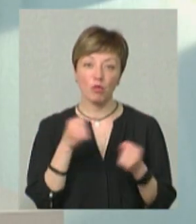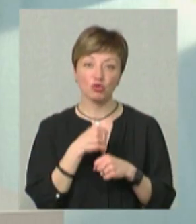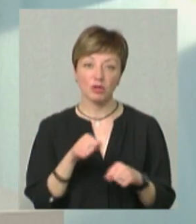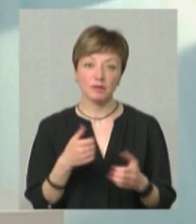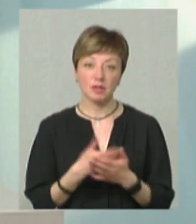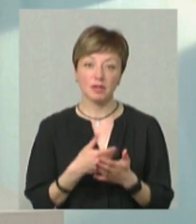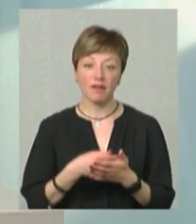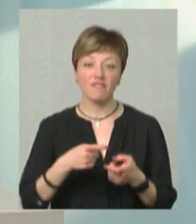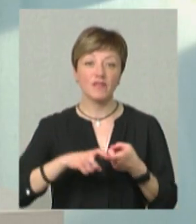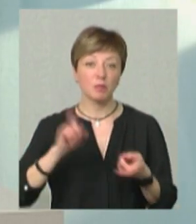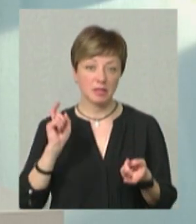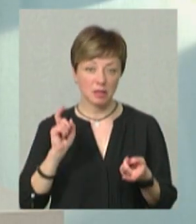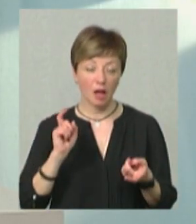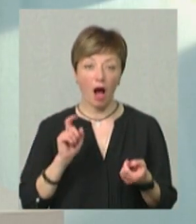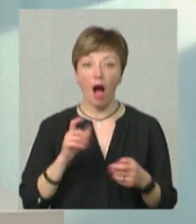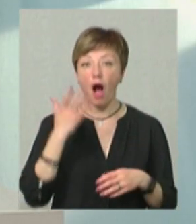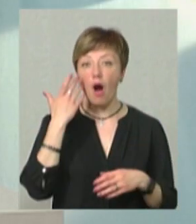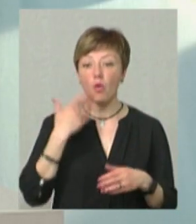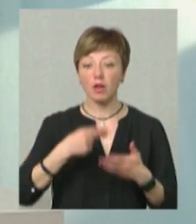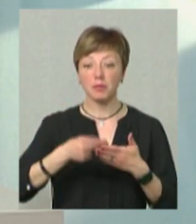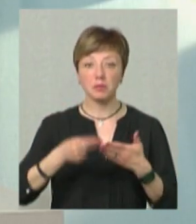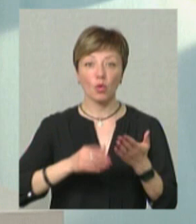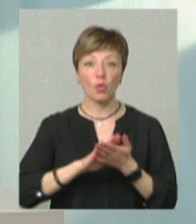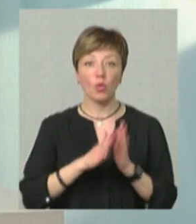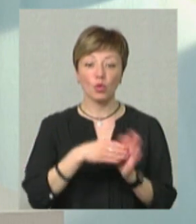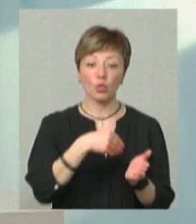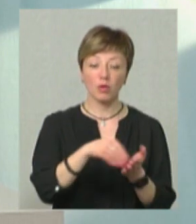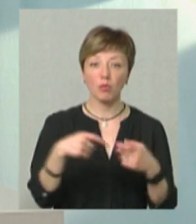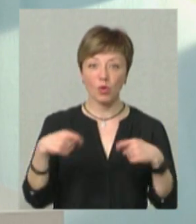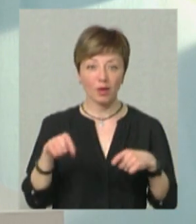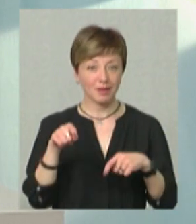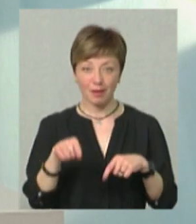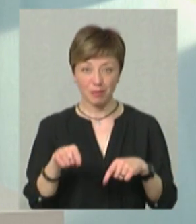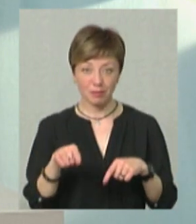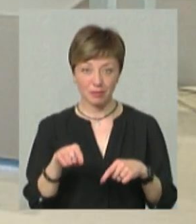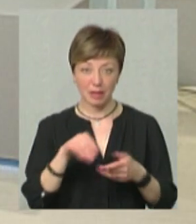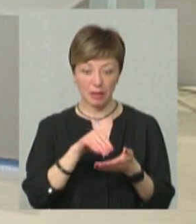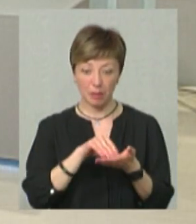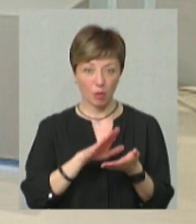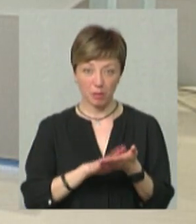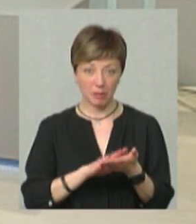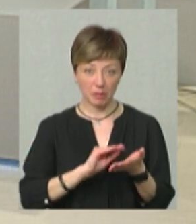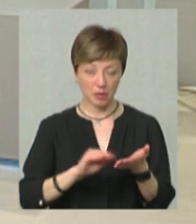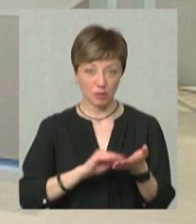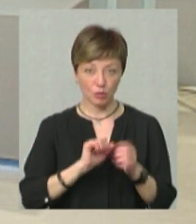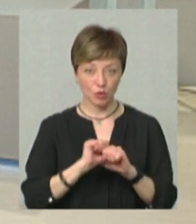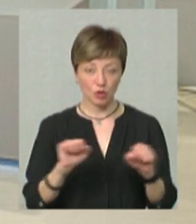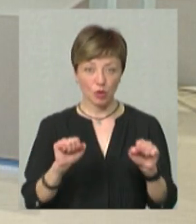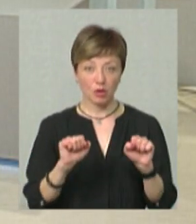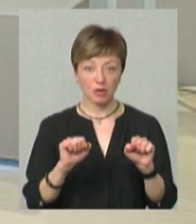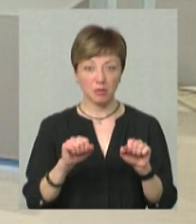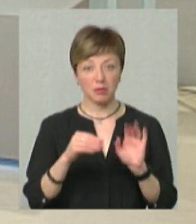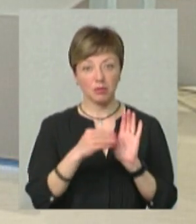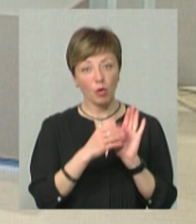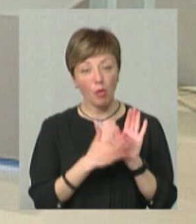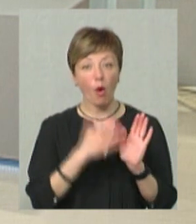виписати. Коли укладається угода про купівлю-продаж, там не прописується, не може бути такого пункту,